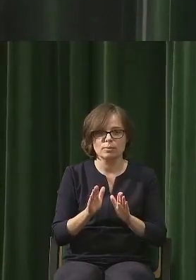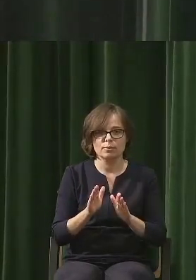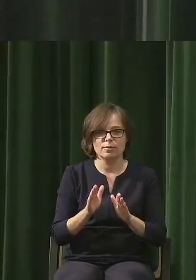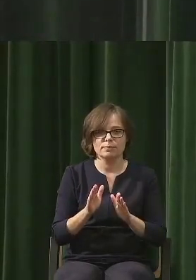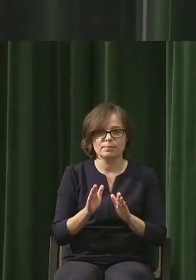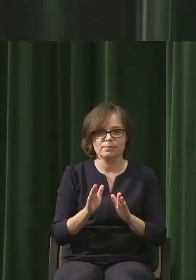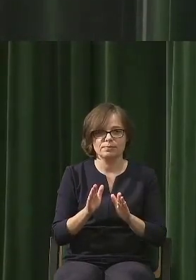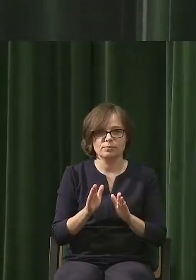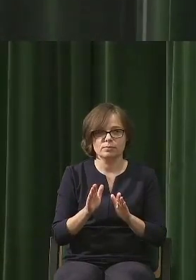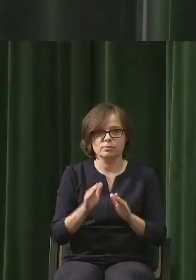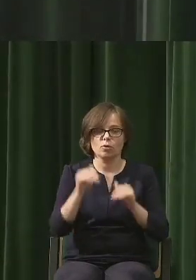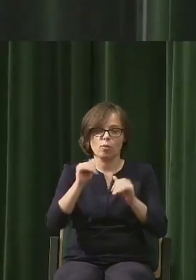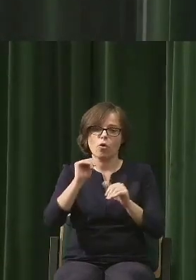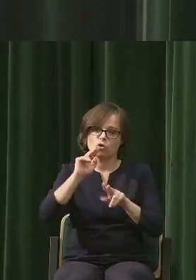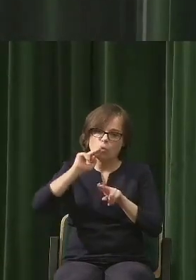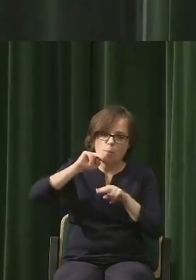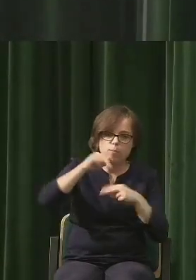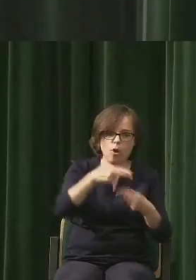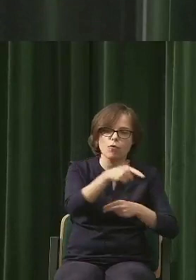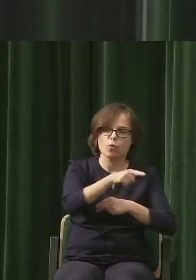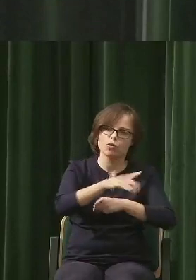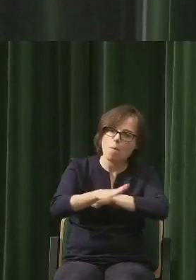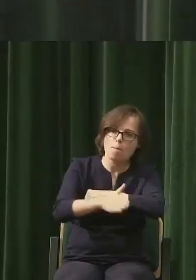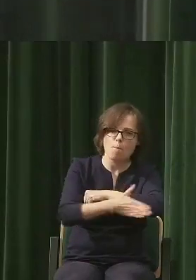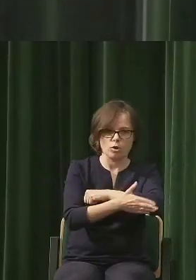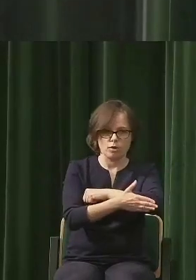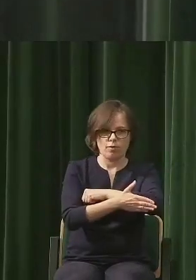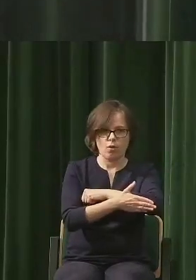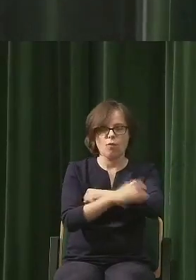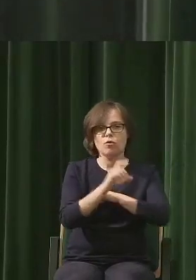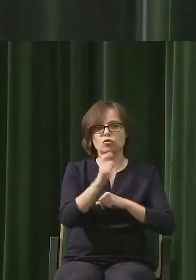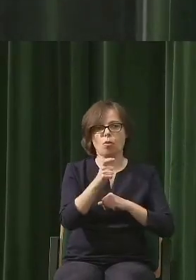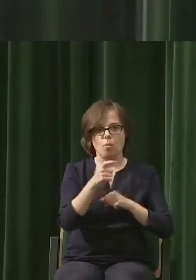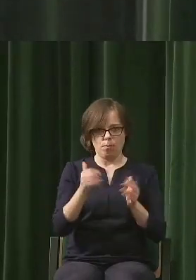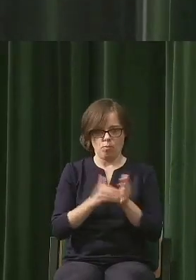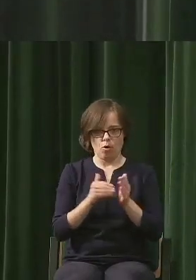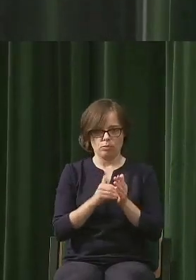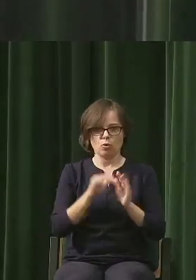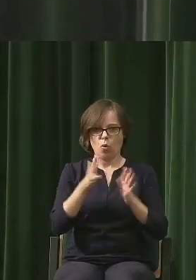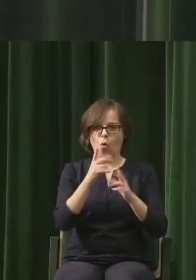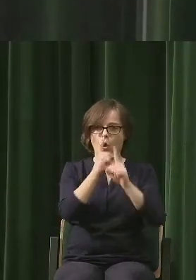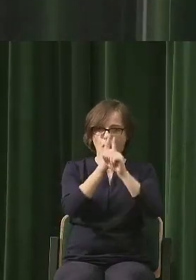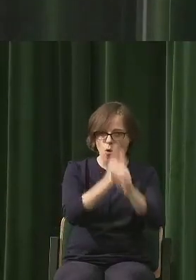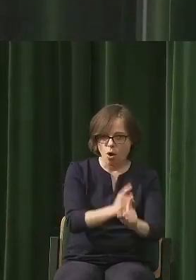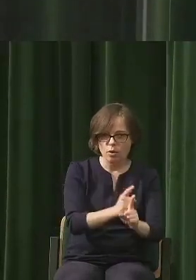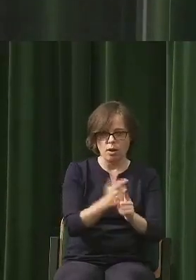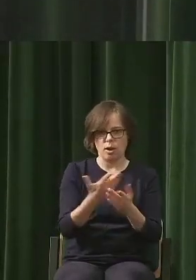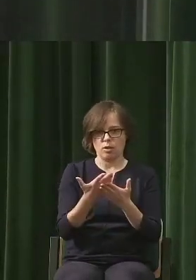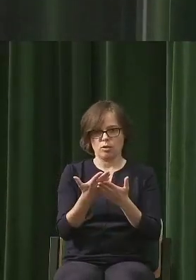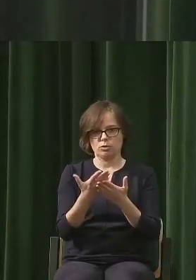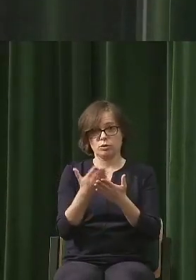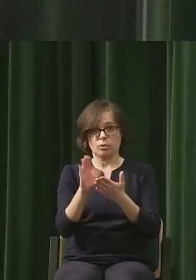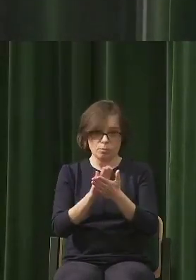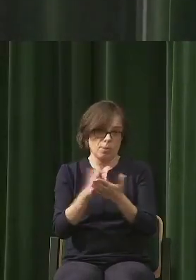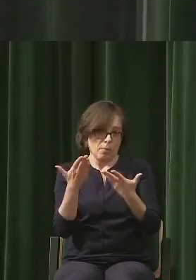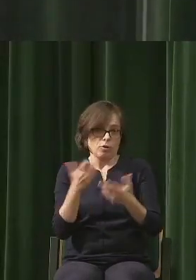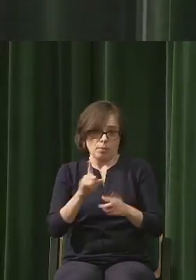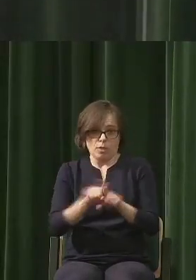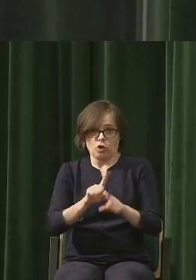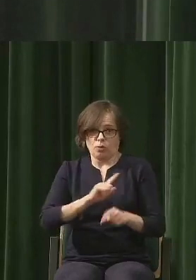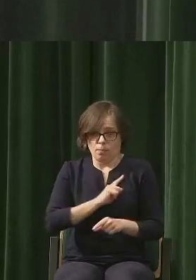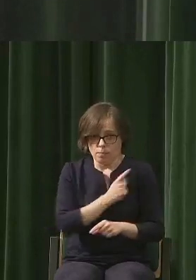powrót do źródeł, do podstawowych instynktów, do lojalności, przepraszam bardzo, do miłości,